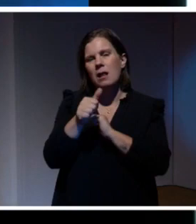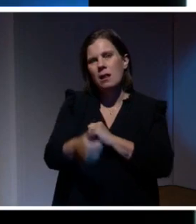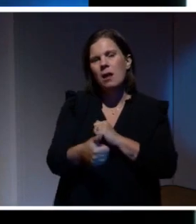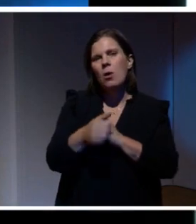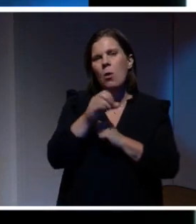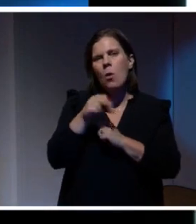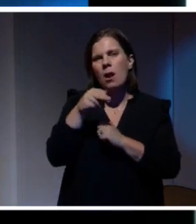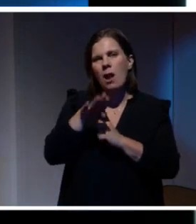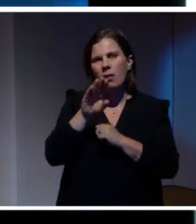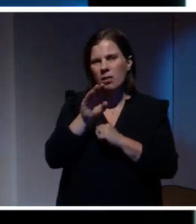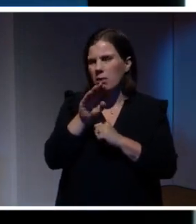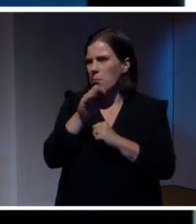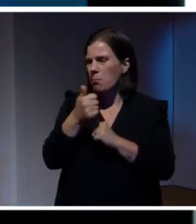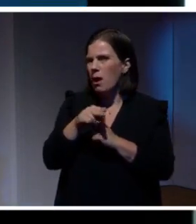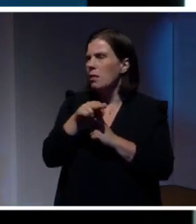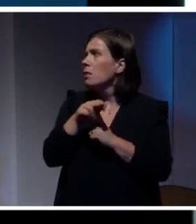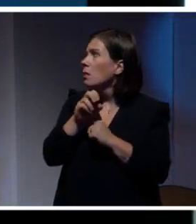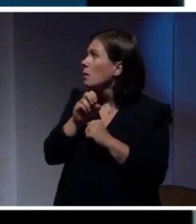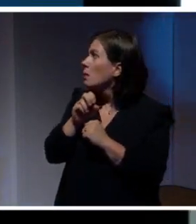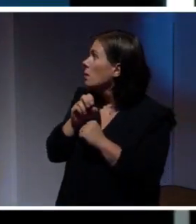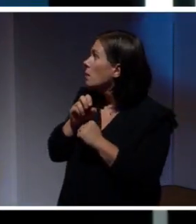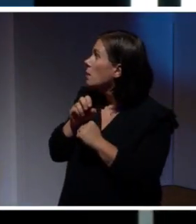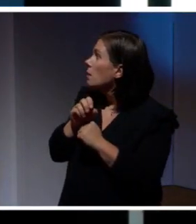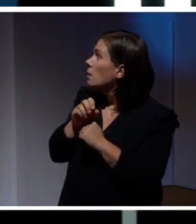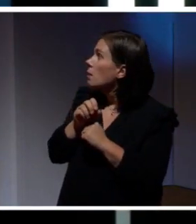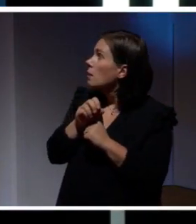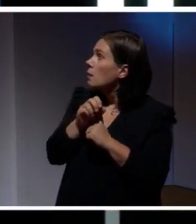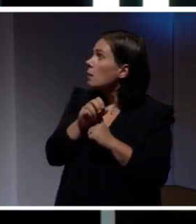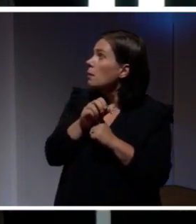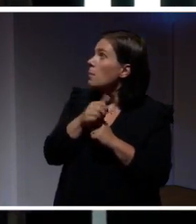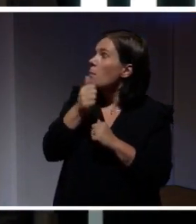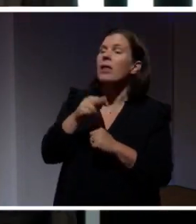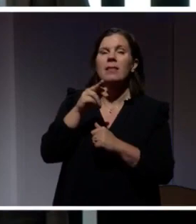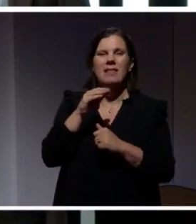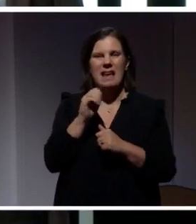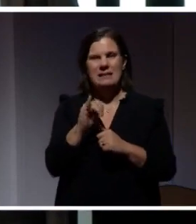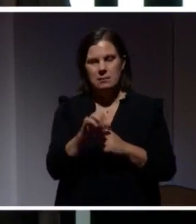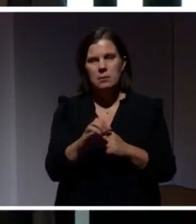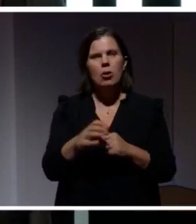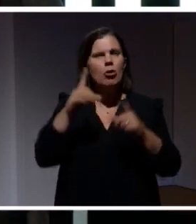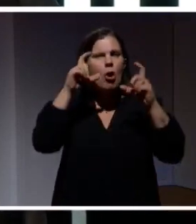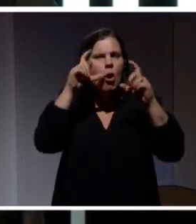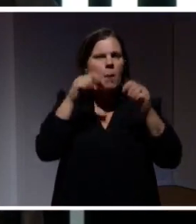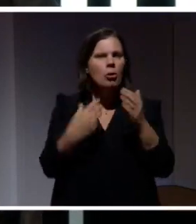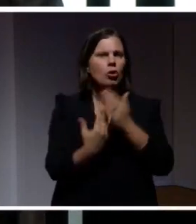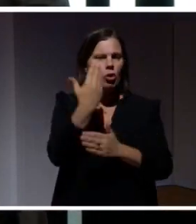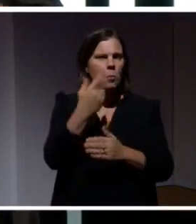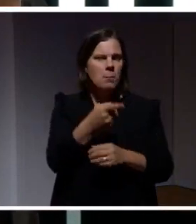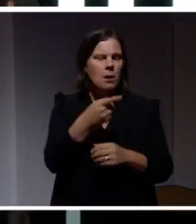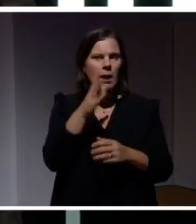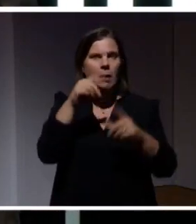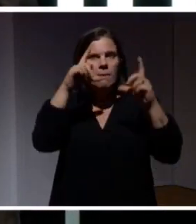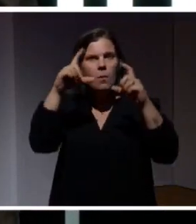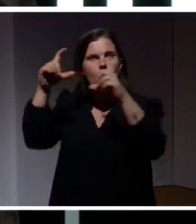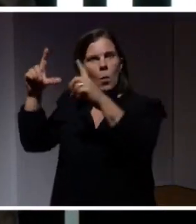Brandeis skrev om personlig integritet, just med tanke på teknisk utveckling. Kamerorna hade precis dykt upp som en företeelse, där man kunde